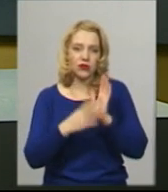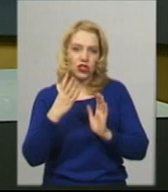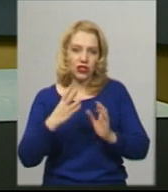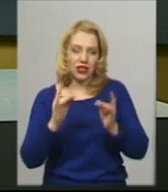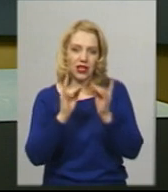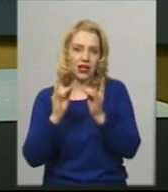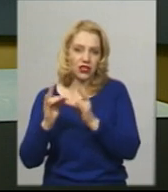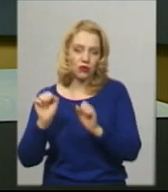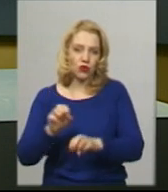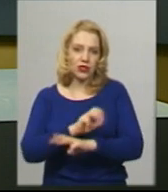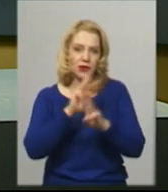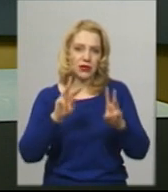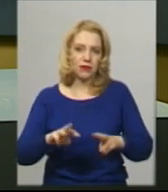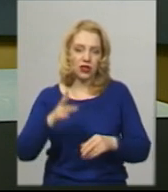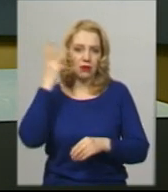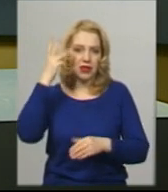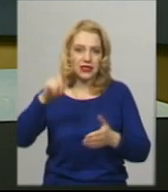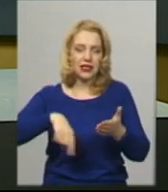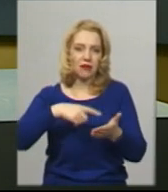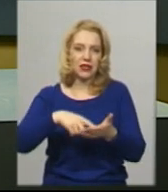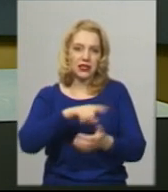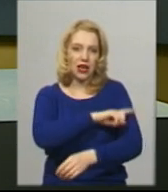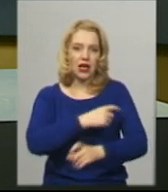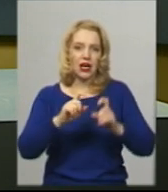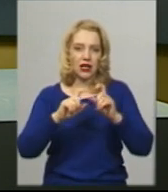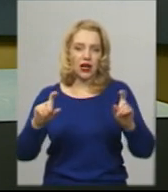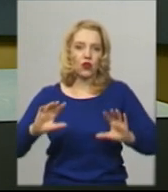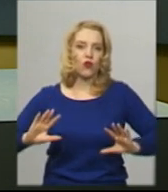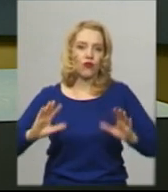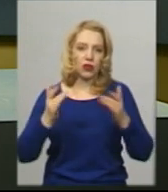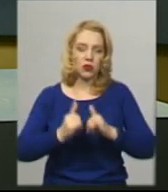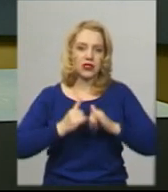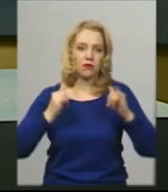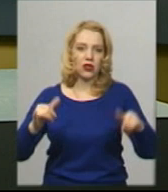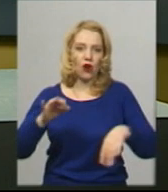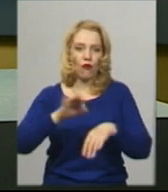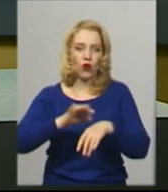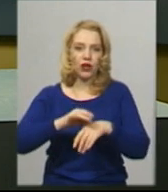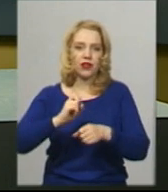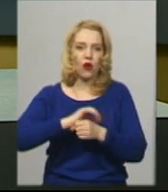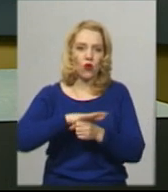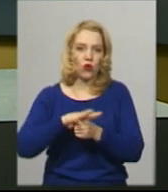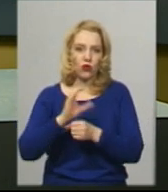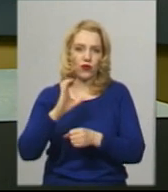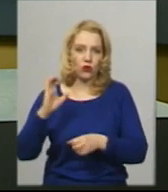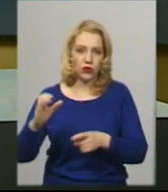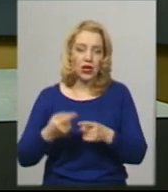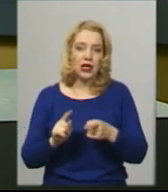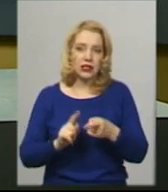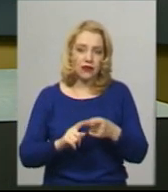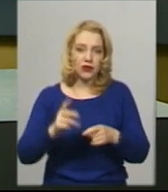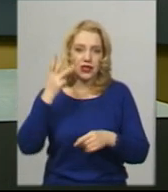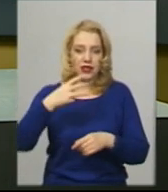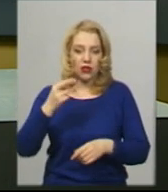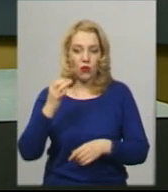забезпечити Хмельницька міська лікарня у випадку збільшення хворих на коронавірус в обласному центрі. 30 березня у Хмельницькому